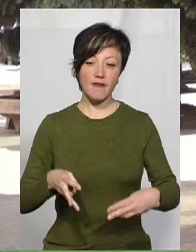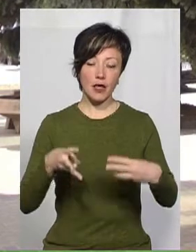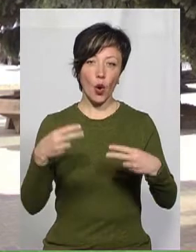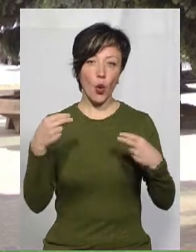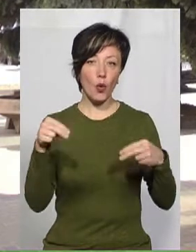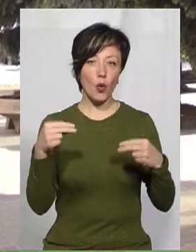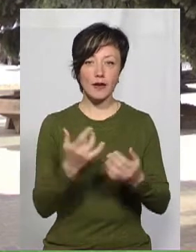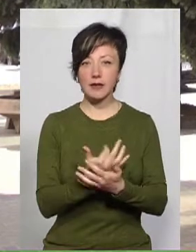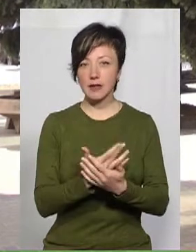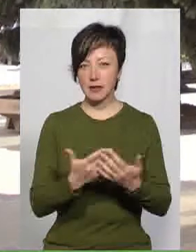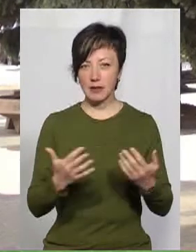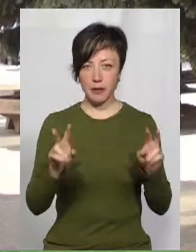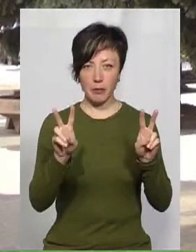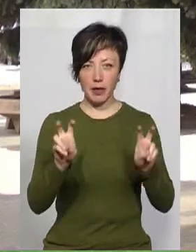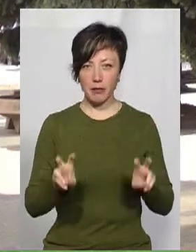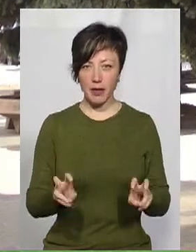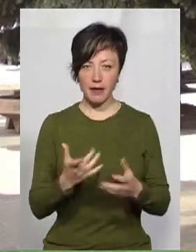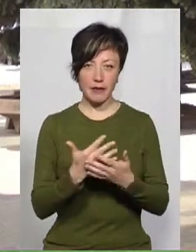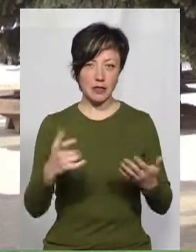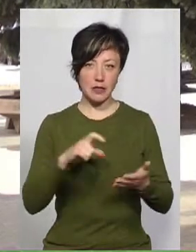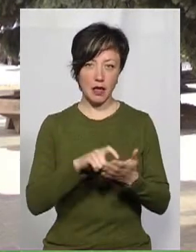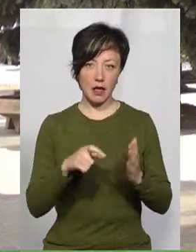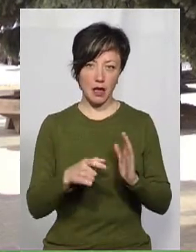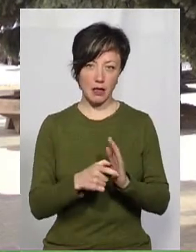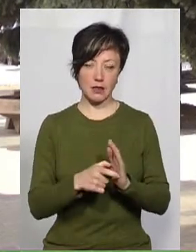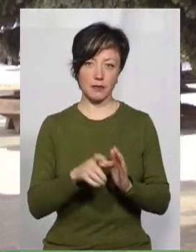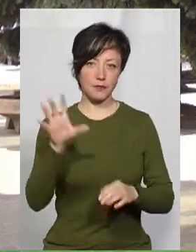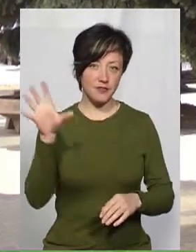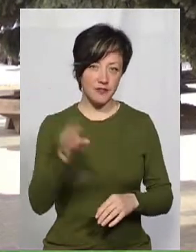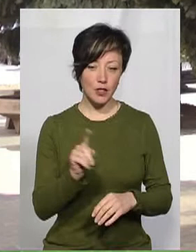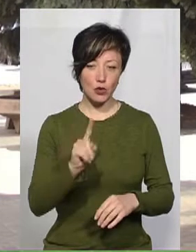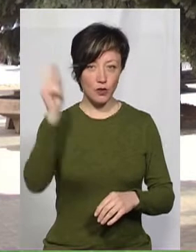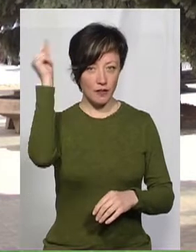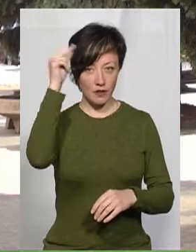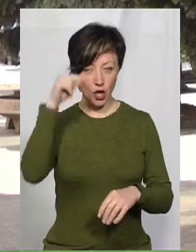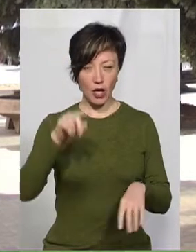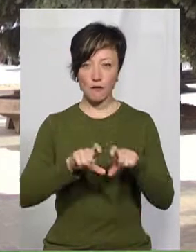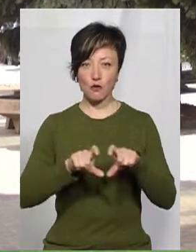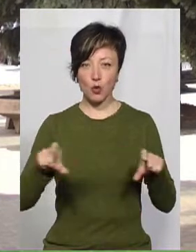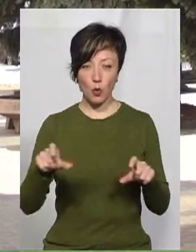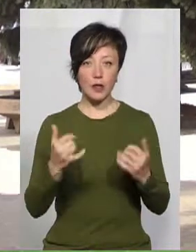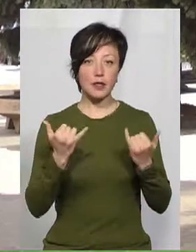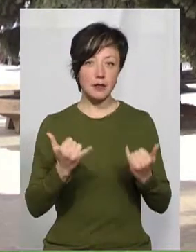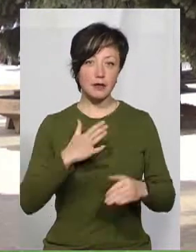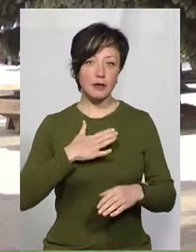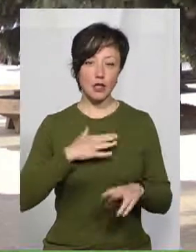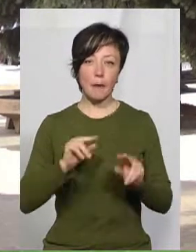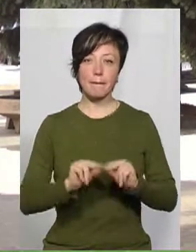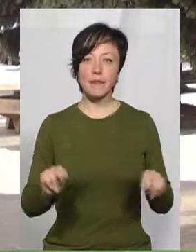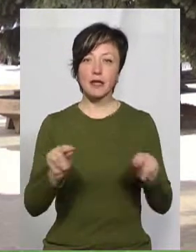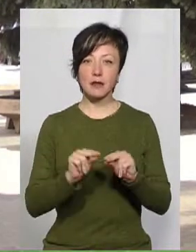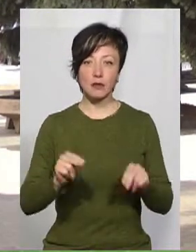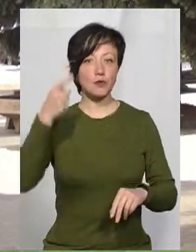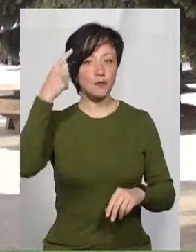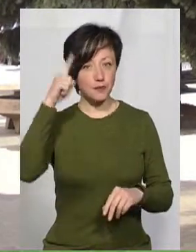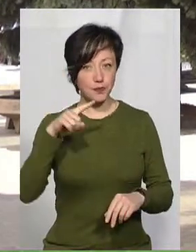класів з усіх предметів, які вивчаються у школі. Сьогодні також наші педагогічні працівники, уміючи вже